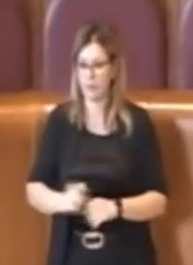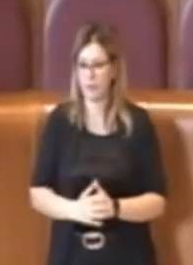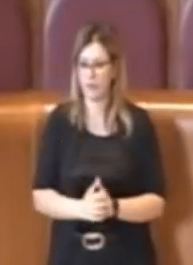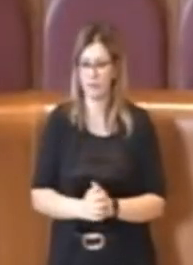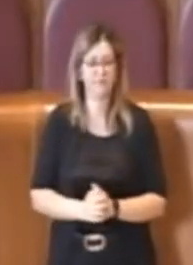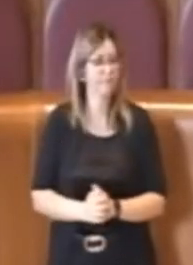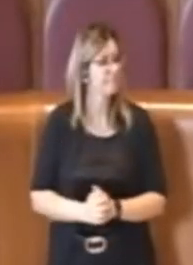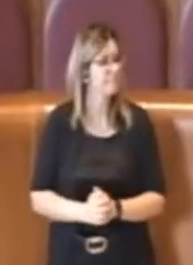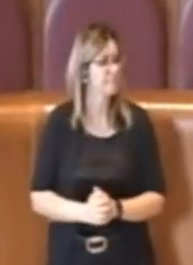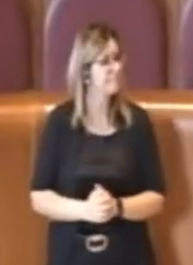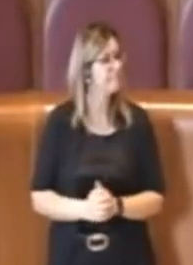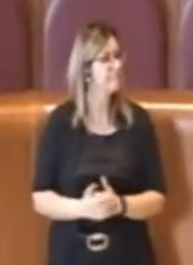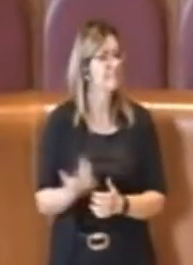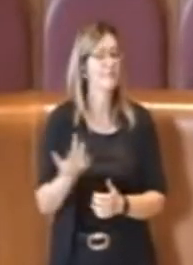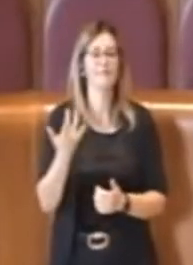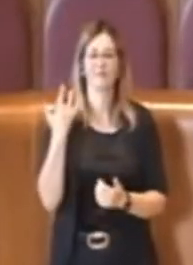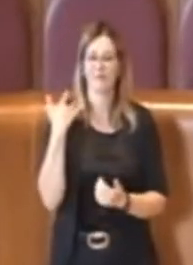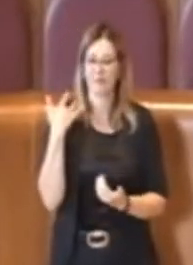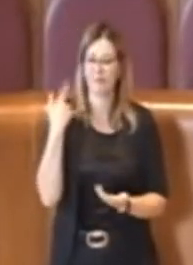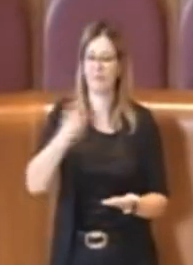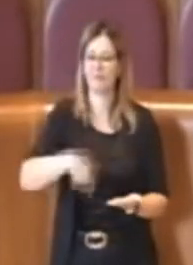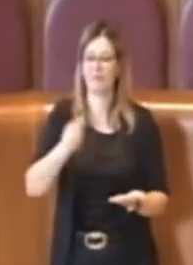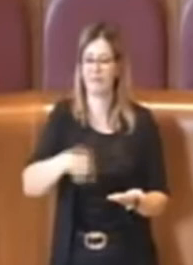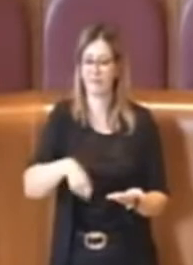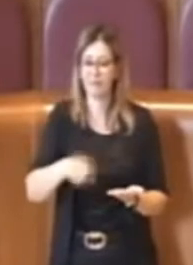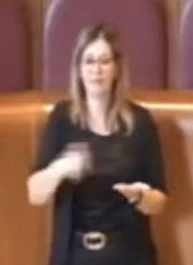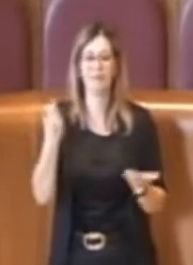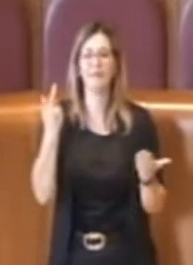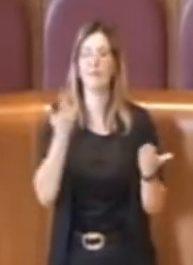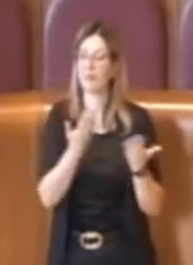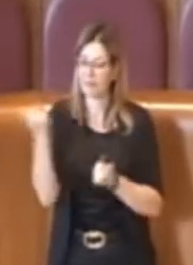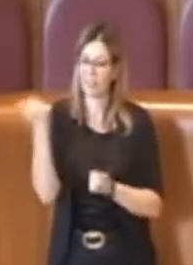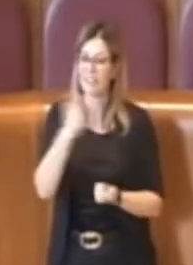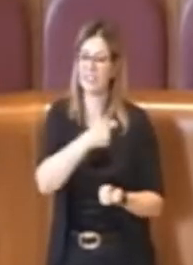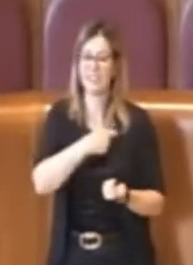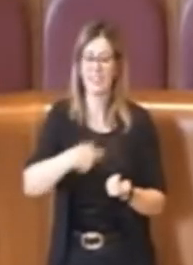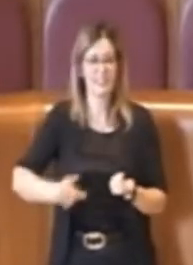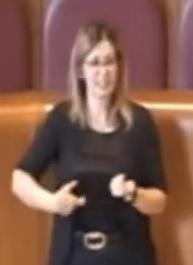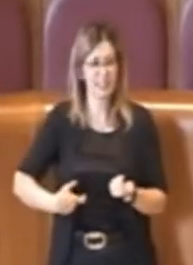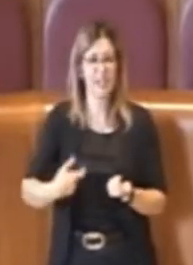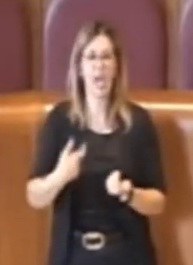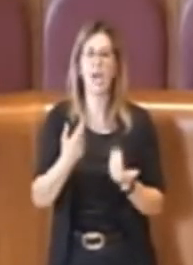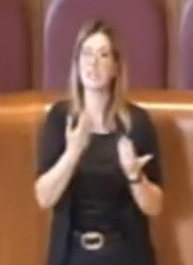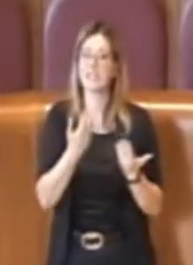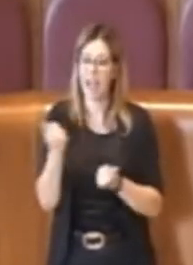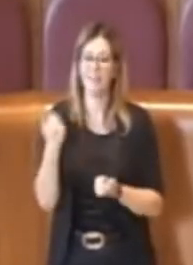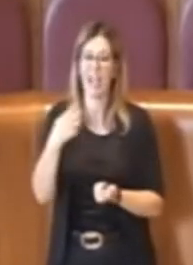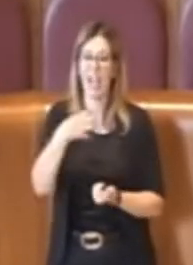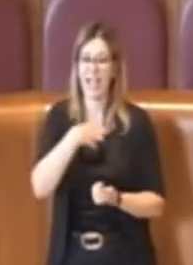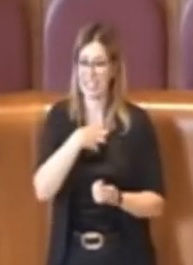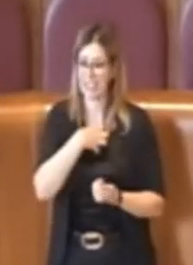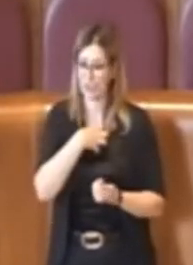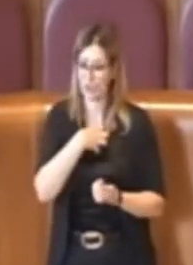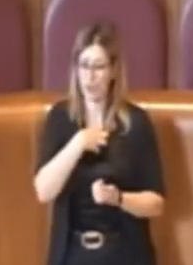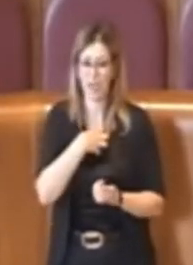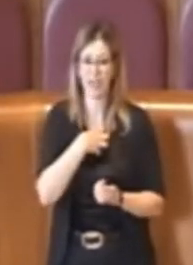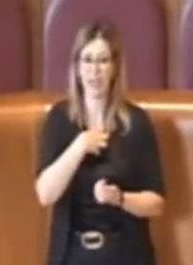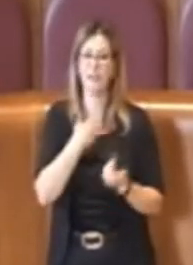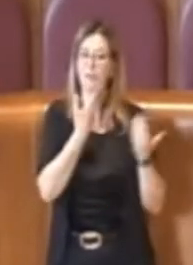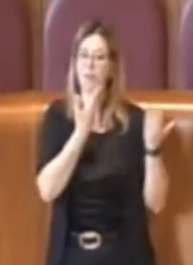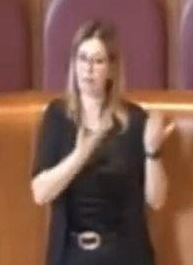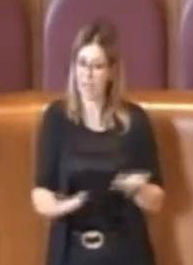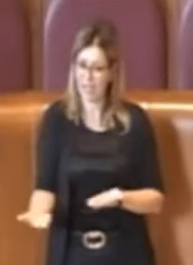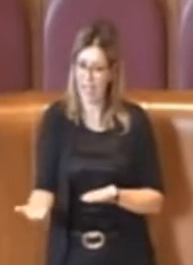Grazie Presidente, salve Sindaca, soprattutto salve Assessore, ben arrivata.